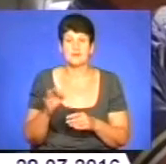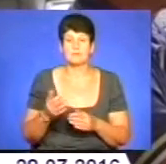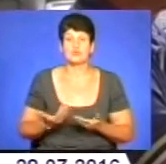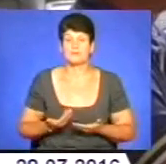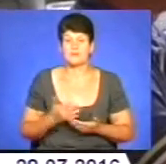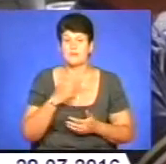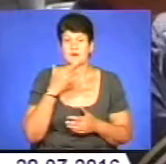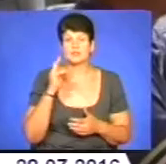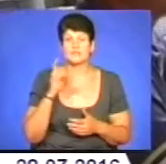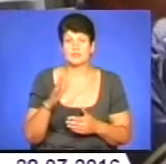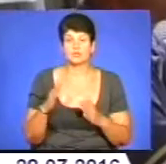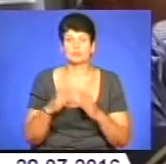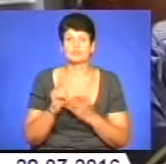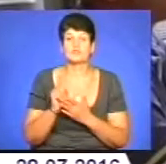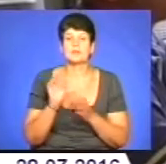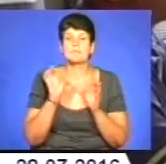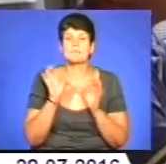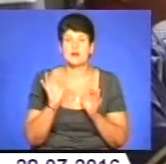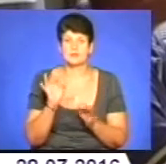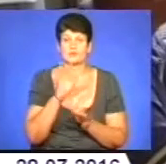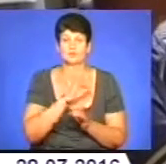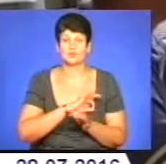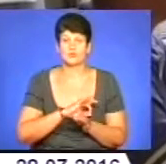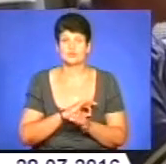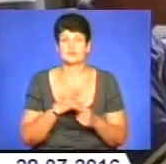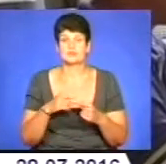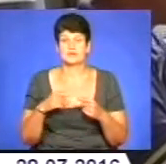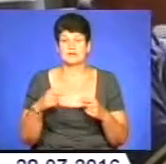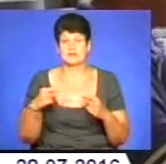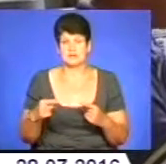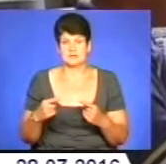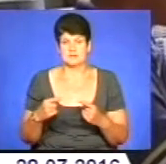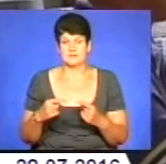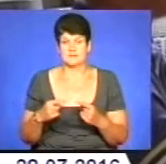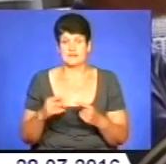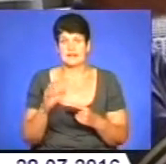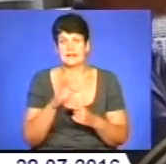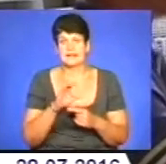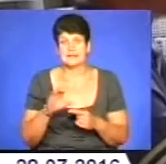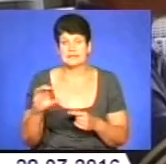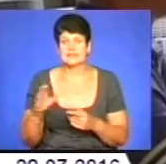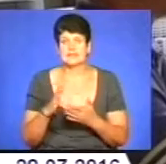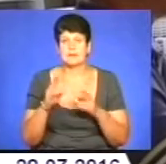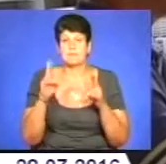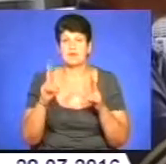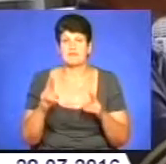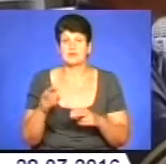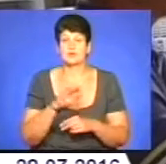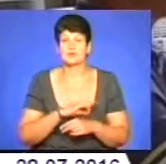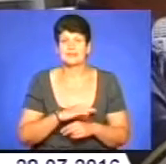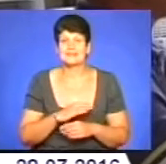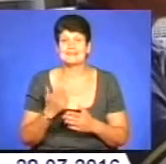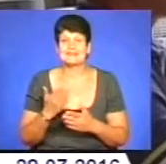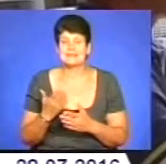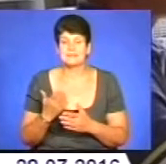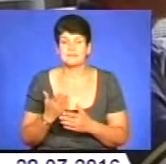будинку мешканці повинні правильно користуватися інженерними мережами, а саме системою каналізації. У нас на нашому сайті є правила користування каналізації, які